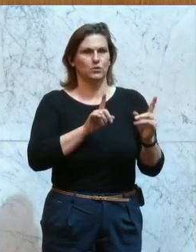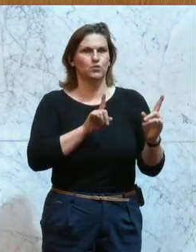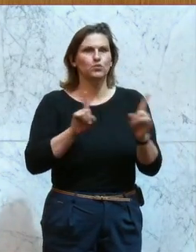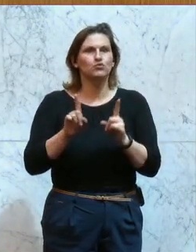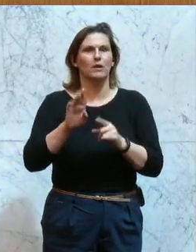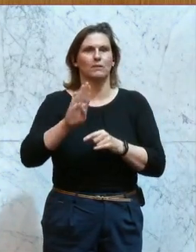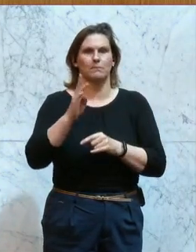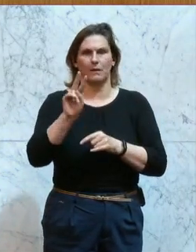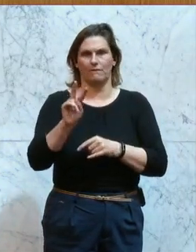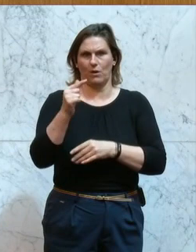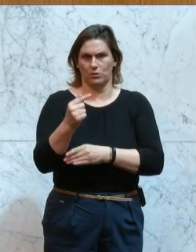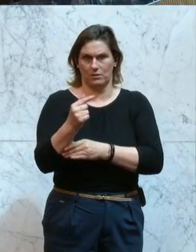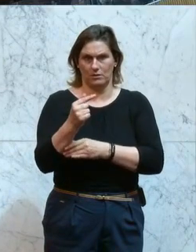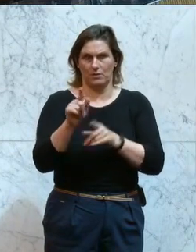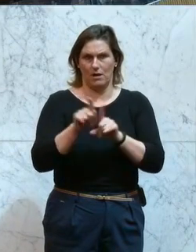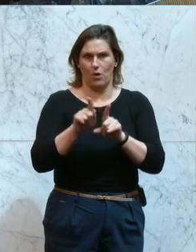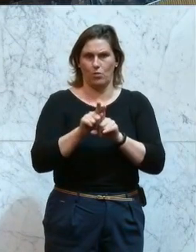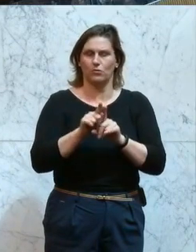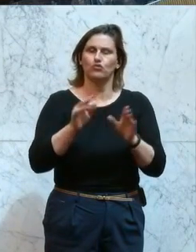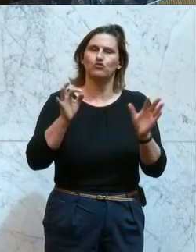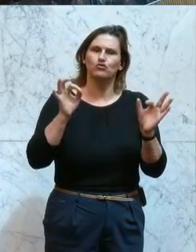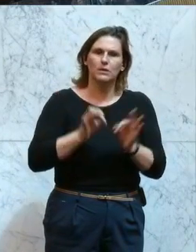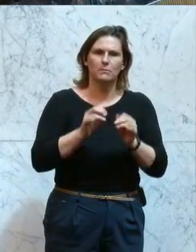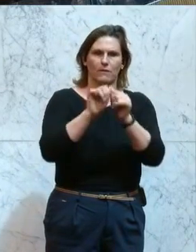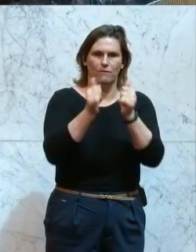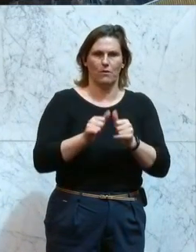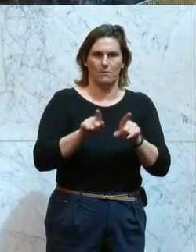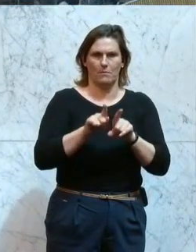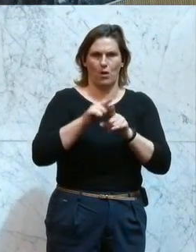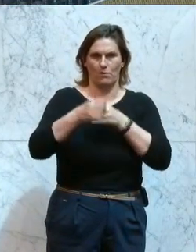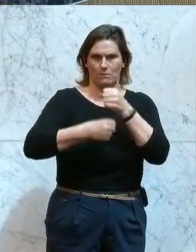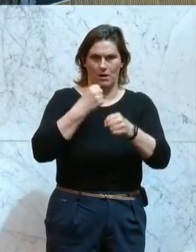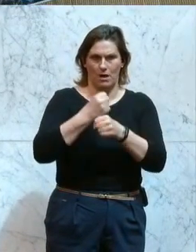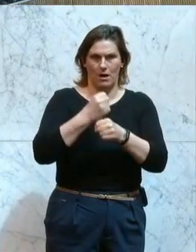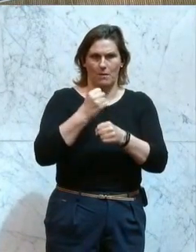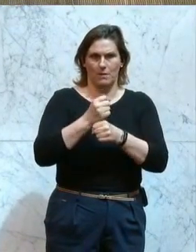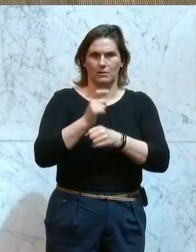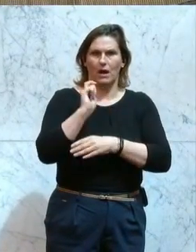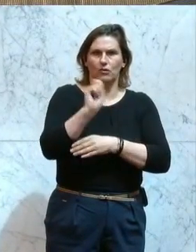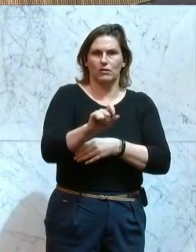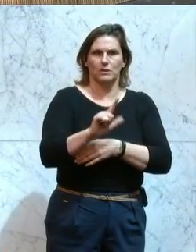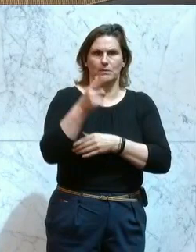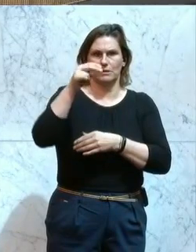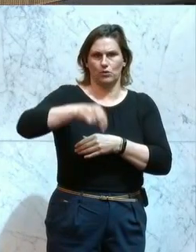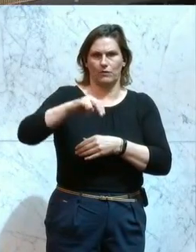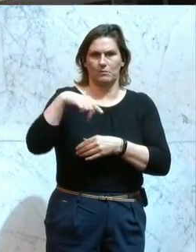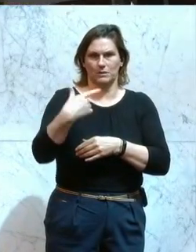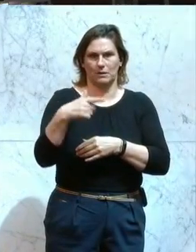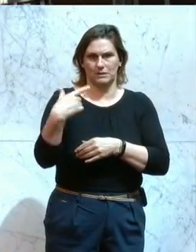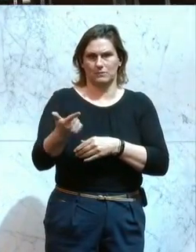Und auf tragische Art und Weise wurde das auch in Aufarbeitung des Anschlags vom 2. November 2020 bestätigt.